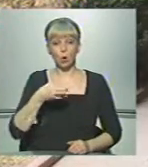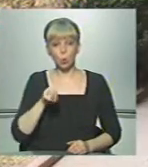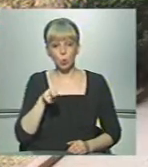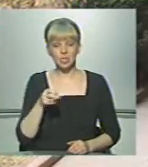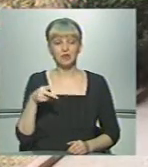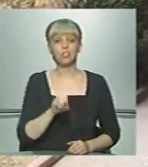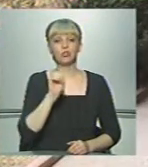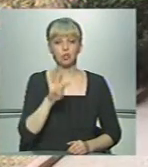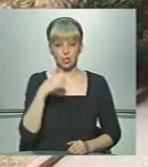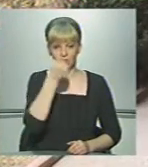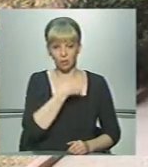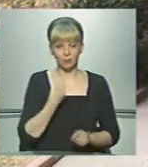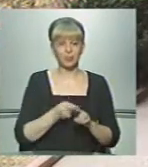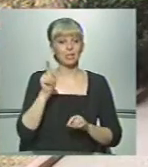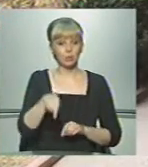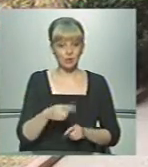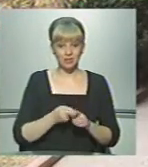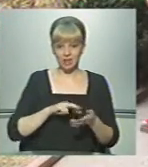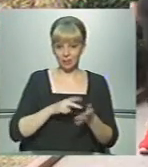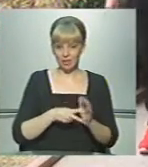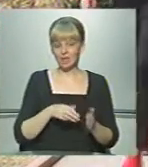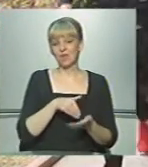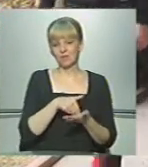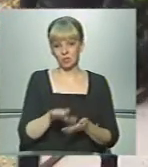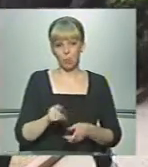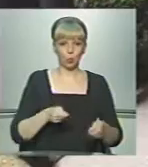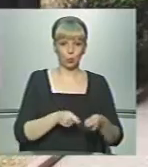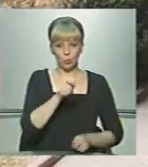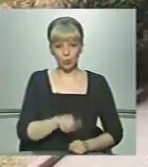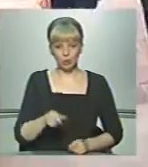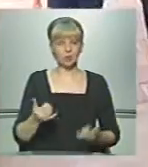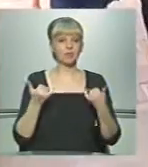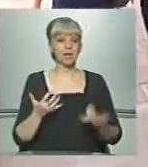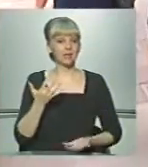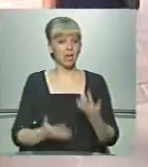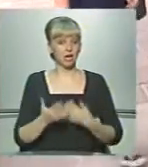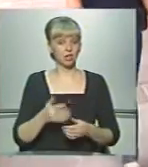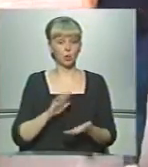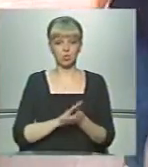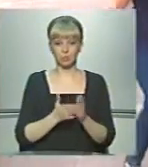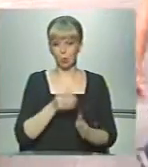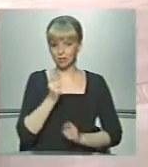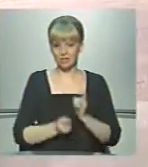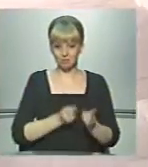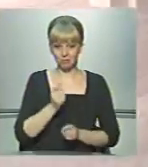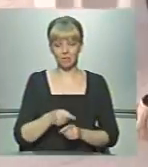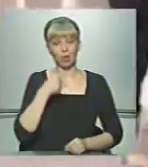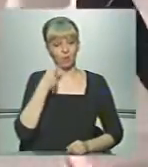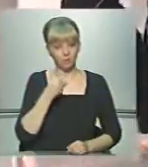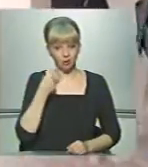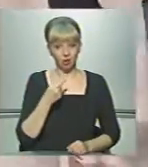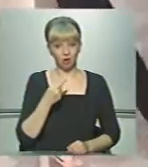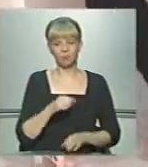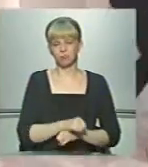2014-го. Проте тоді від цих планів відмовилися урядовці. Нині ж, якщо ситуація зміниться, наголошують